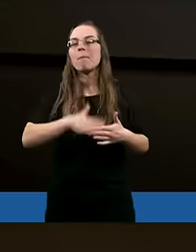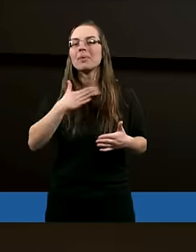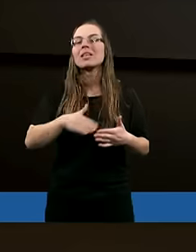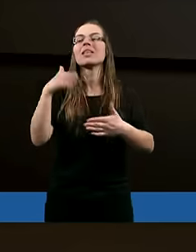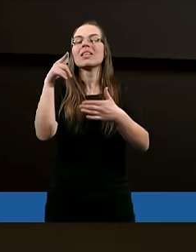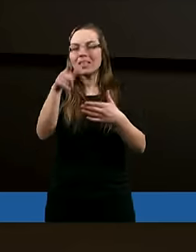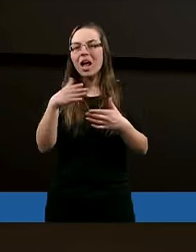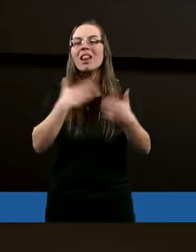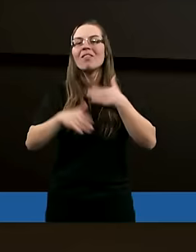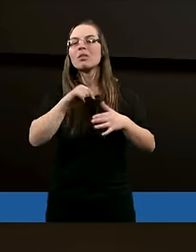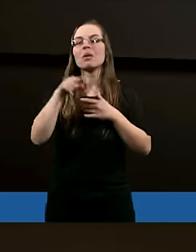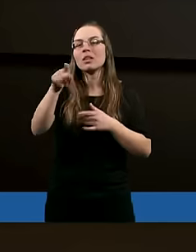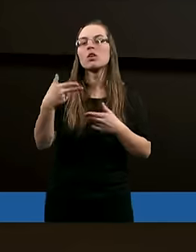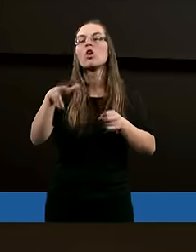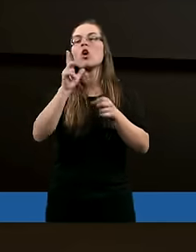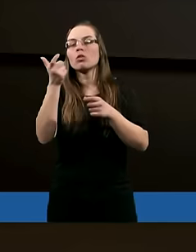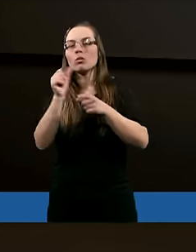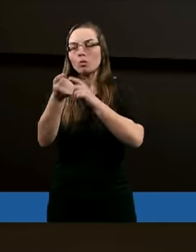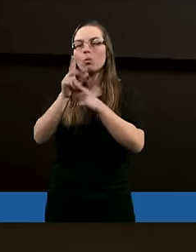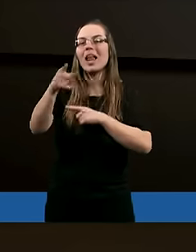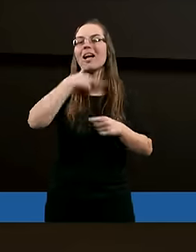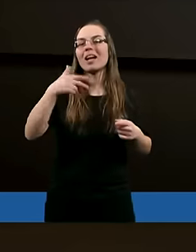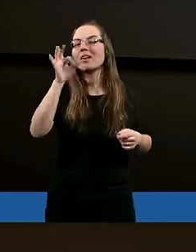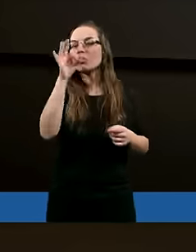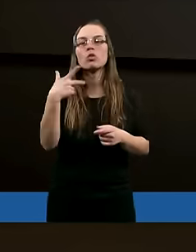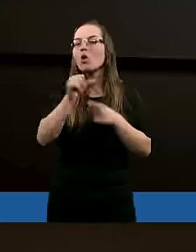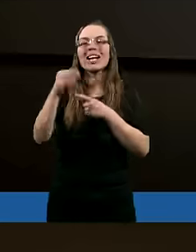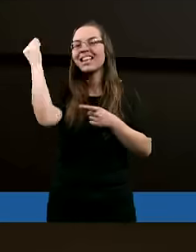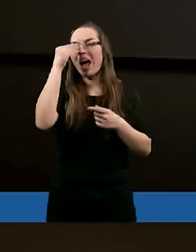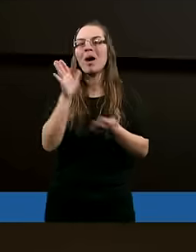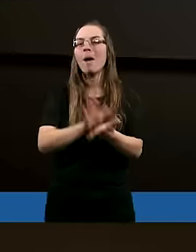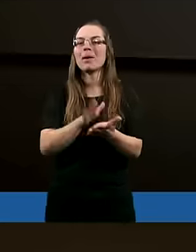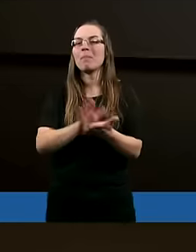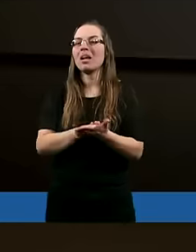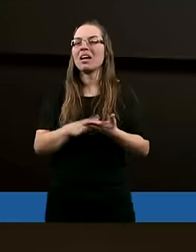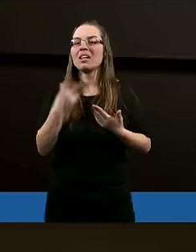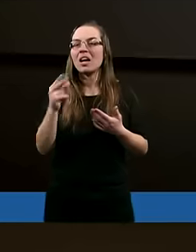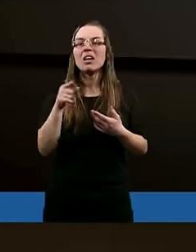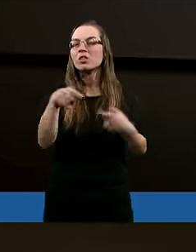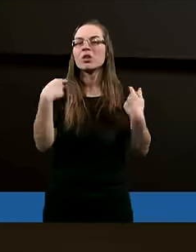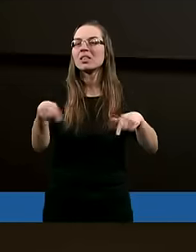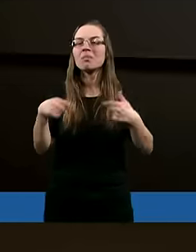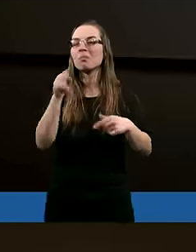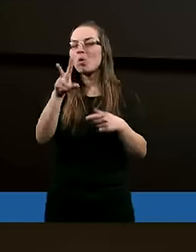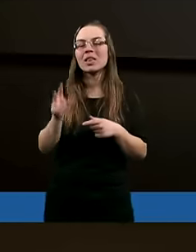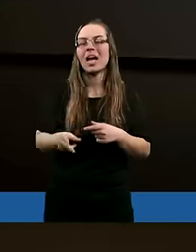Zadawajmy się z tymi, którzy są dla nas dobrzy. To nie jest nauka biblijna. Biblia uczy czegoś